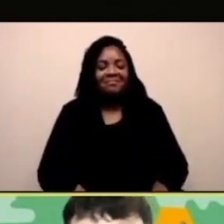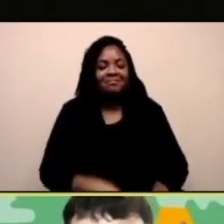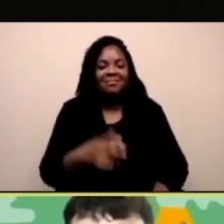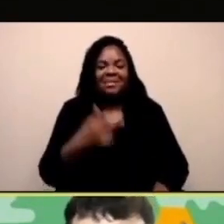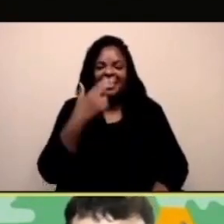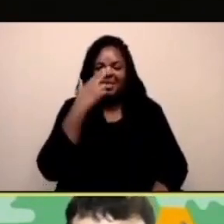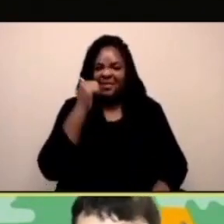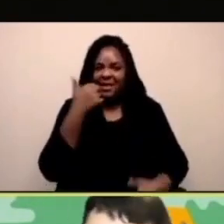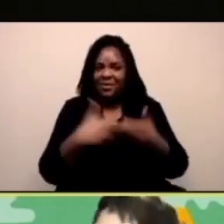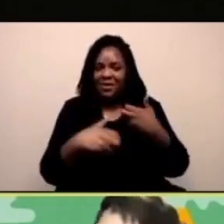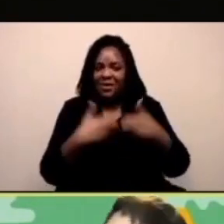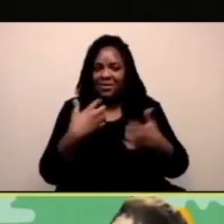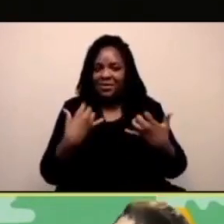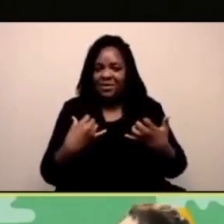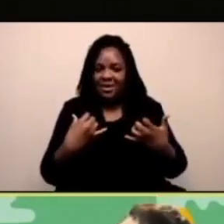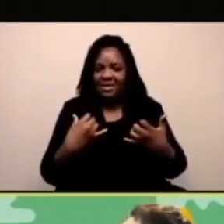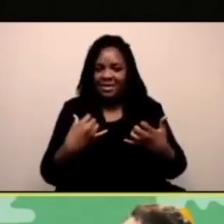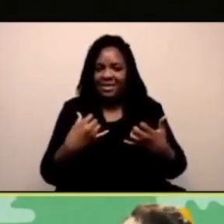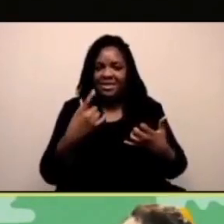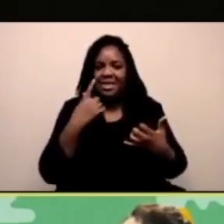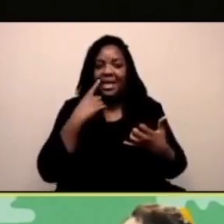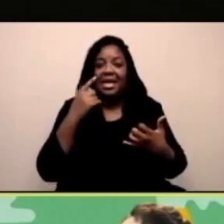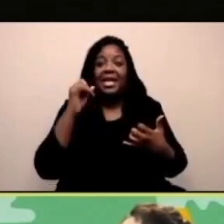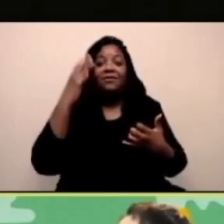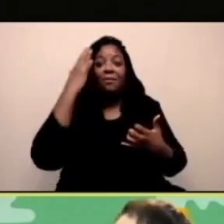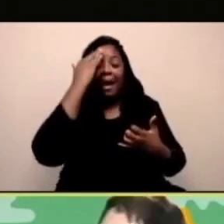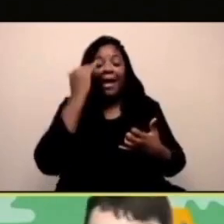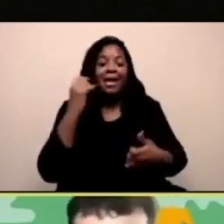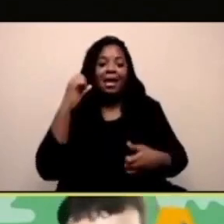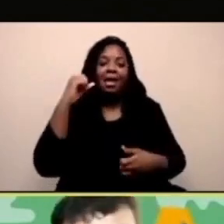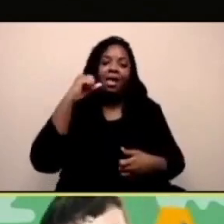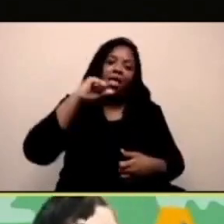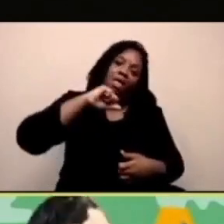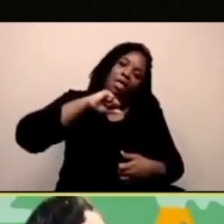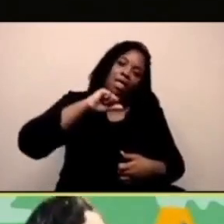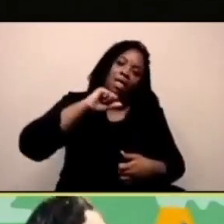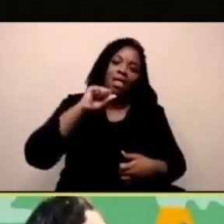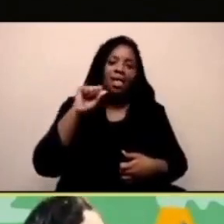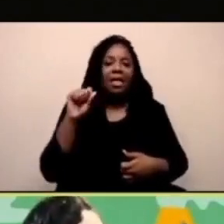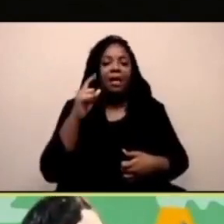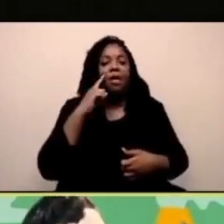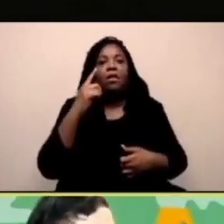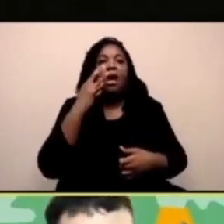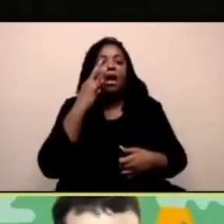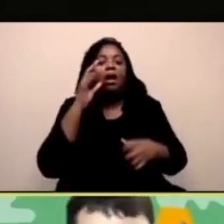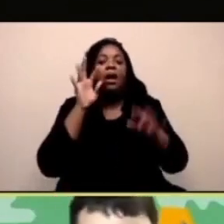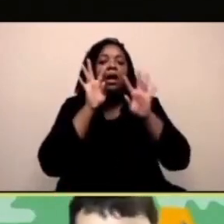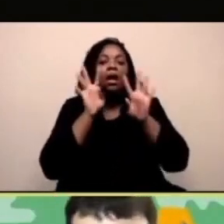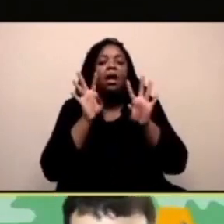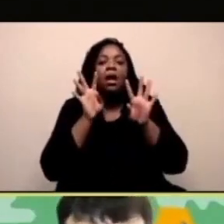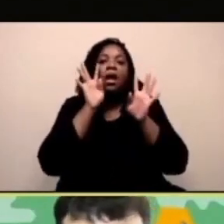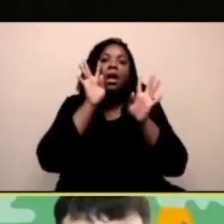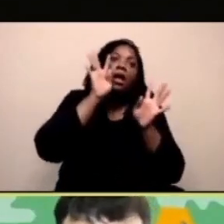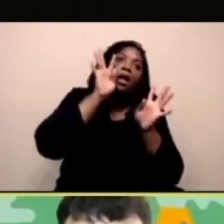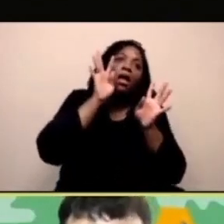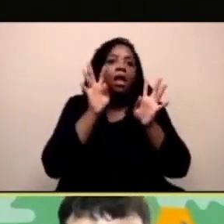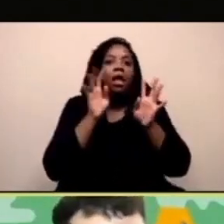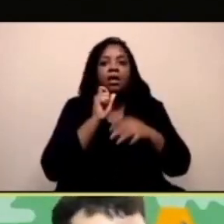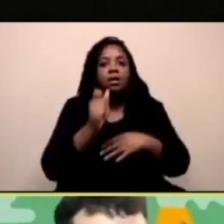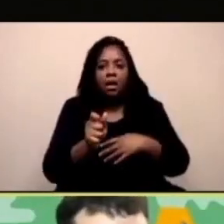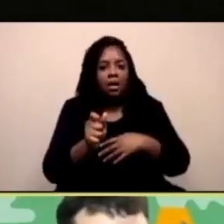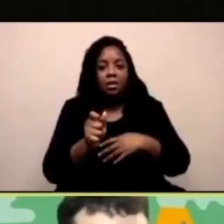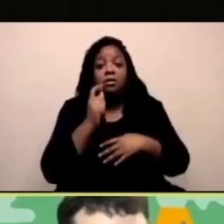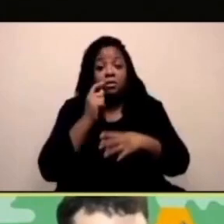mia faccia ogni volta che io la muovo sullo schermo. C'è un problema però, che quando io giro la